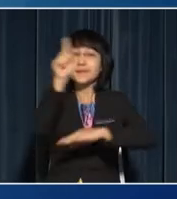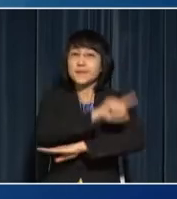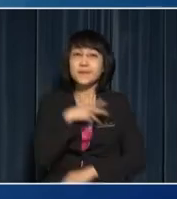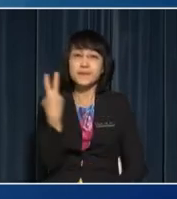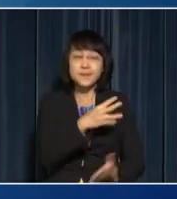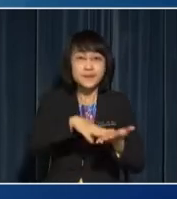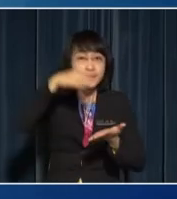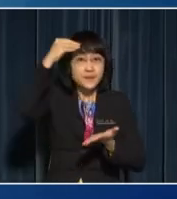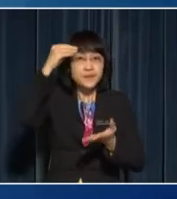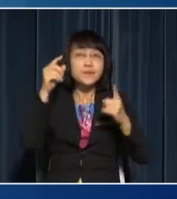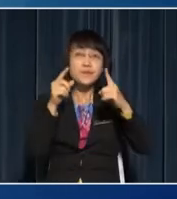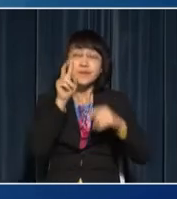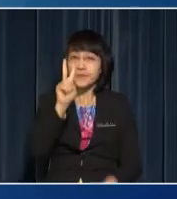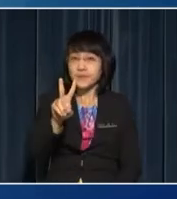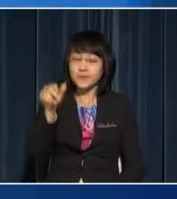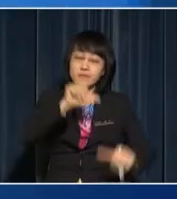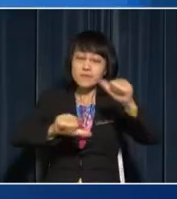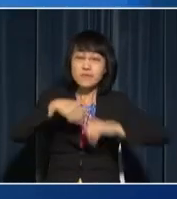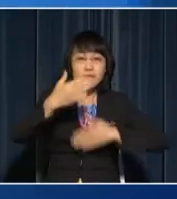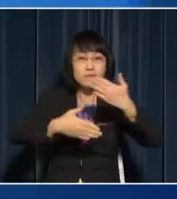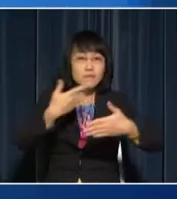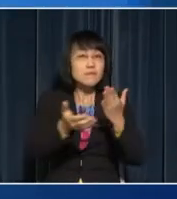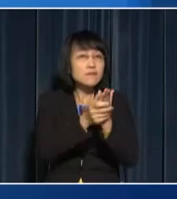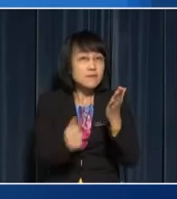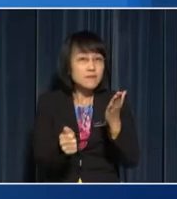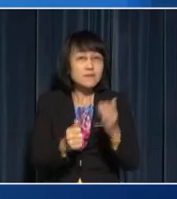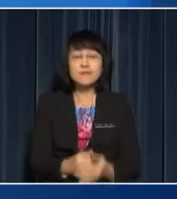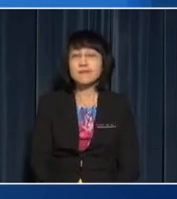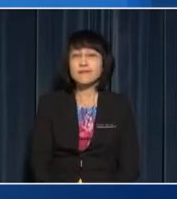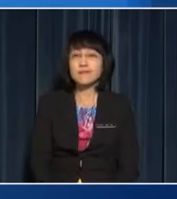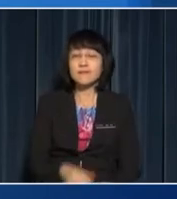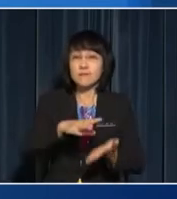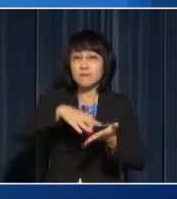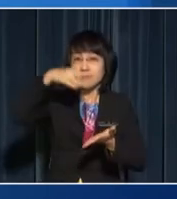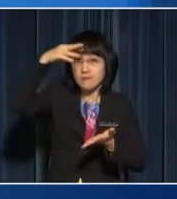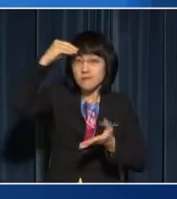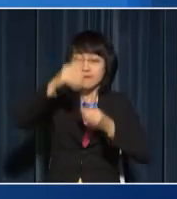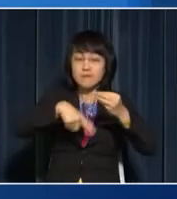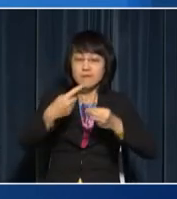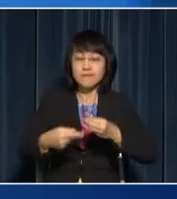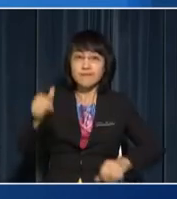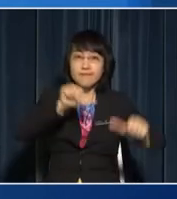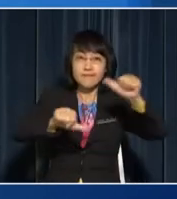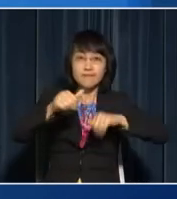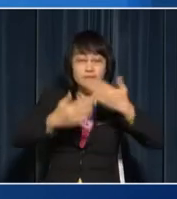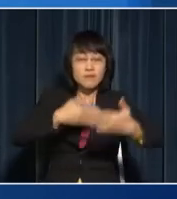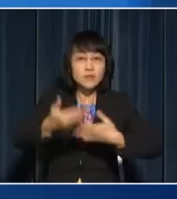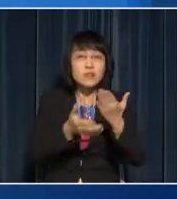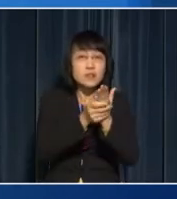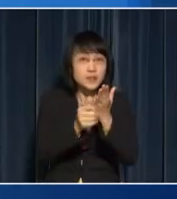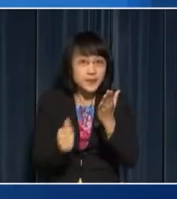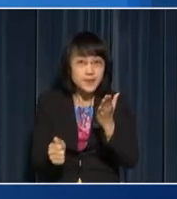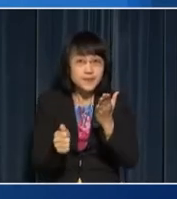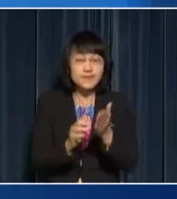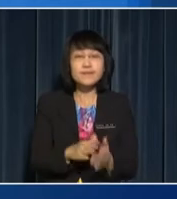will learn two of the science process skills Learning about science process skills, boys and